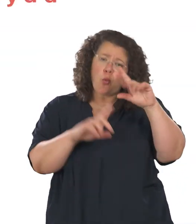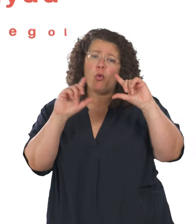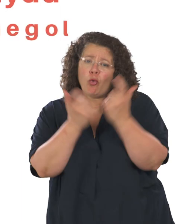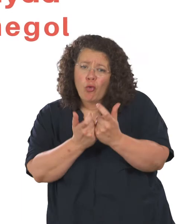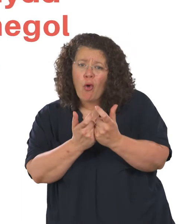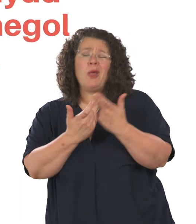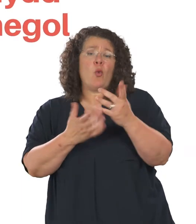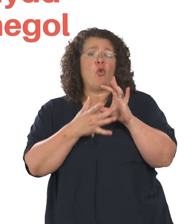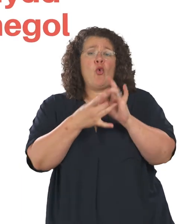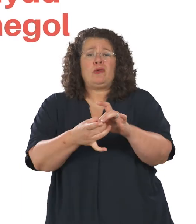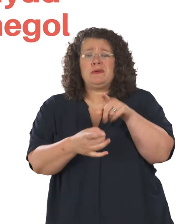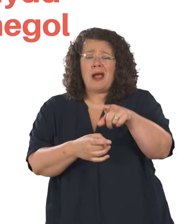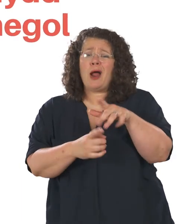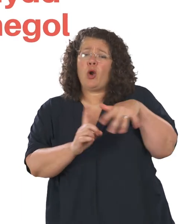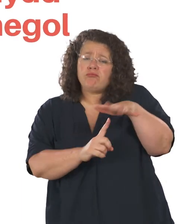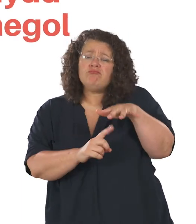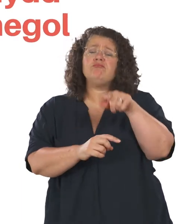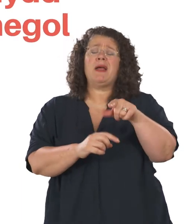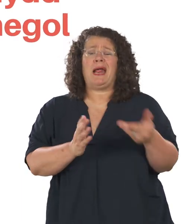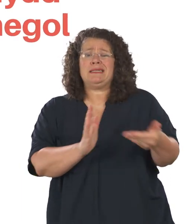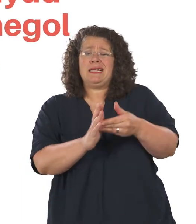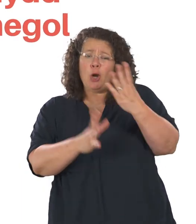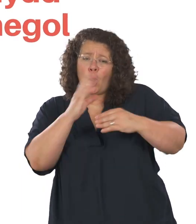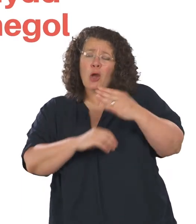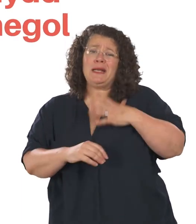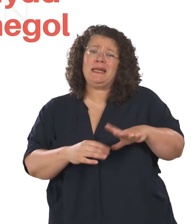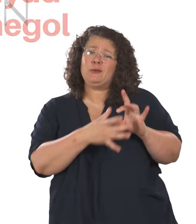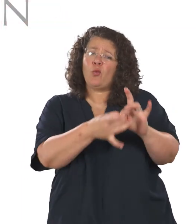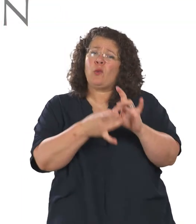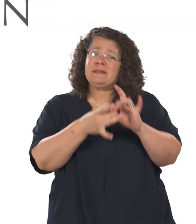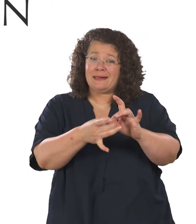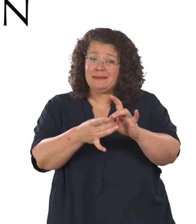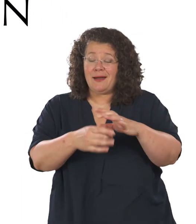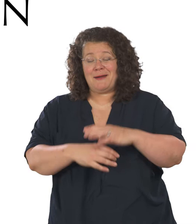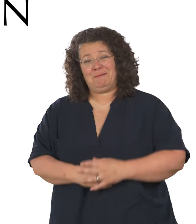neu cysylltwch â chydlynydd anghenion dysgu ychwanegol eich ysgol neu goleg.